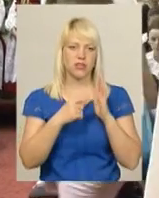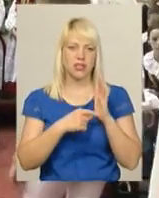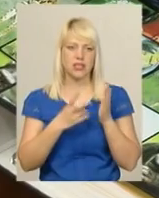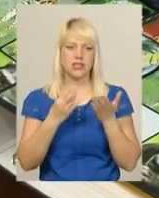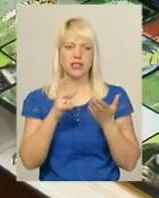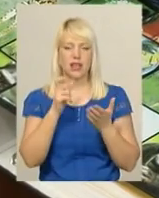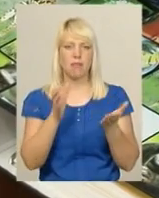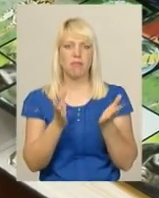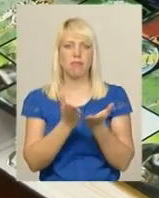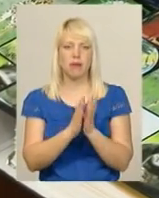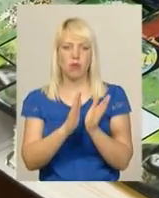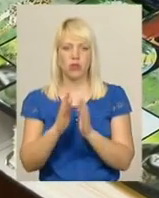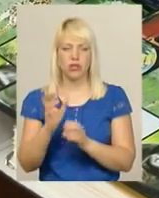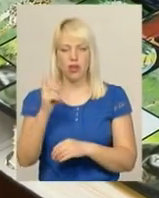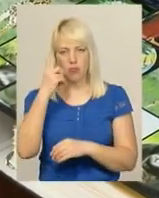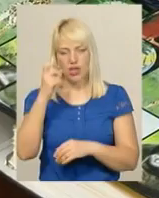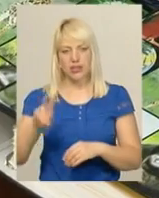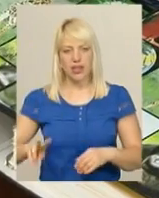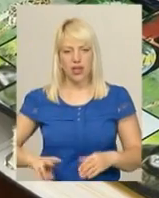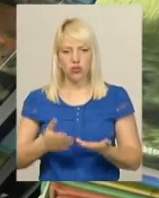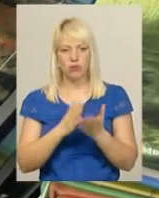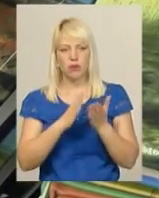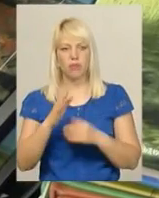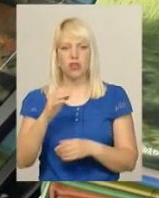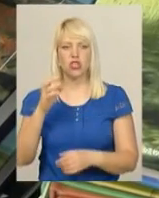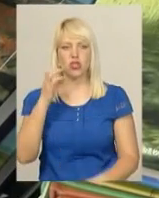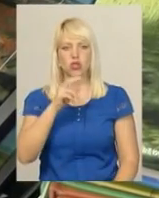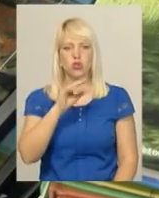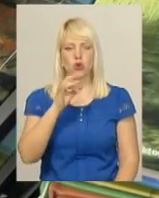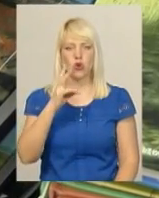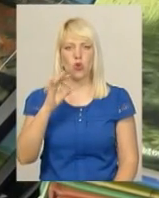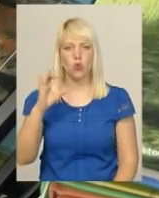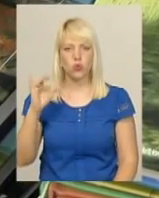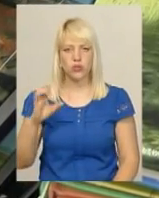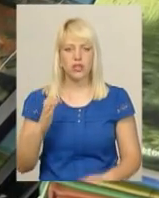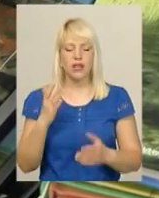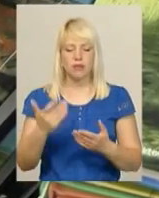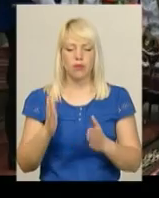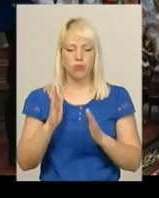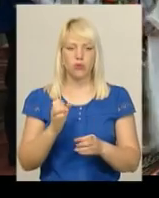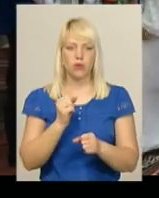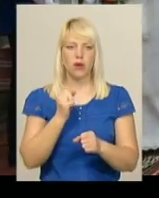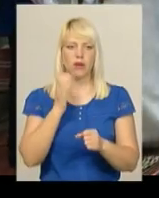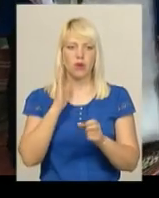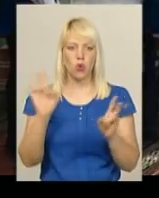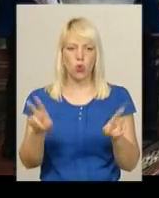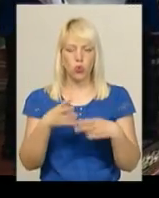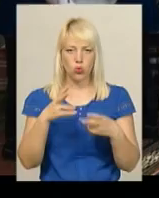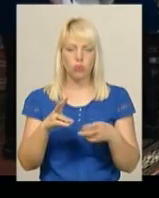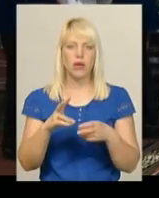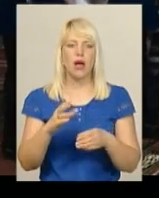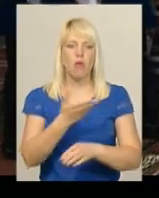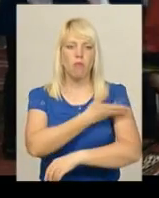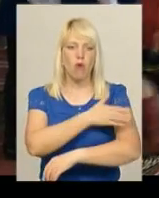бібліотекою. Як повідомила директорка бібліотеки Валентина Черноус, відтепер у закладі діятиме клуб польської книги. Ольга Нісмянова, Іван